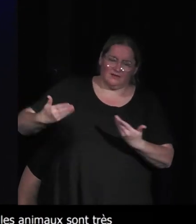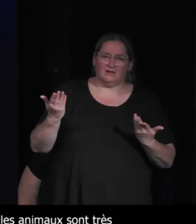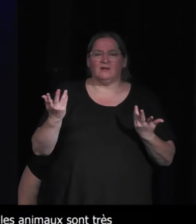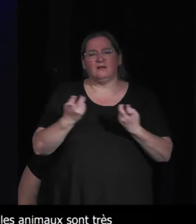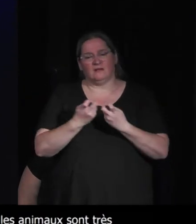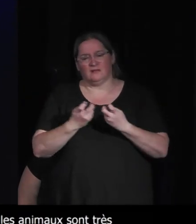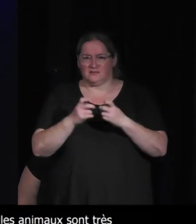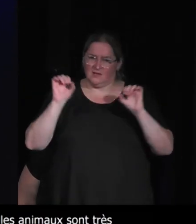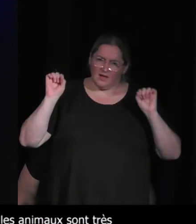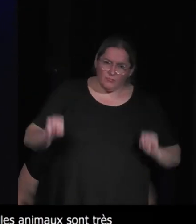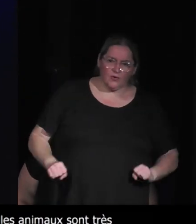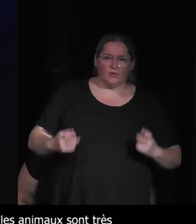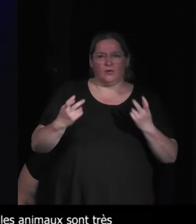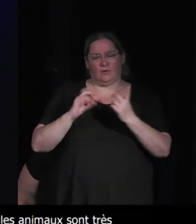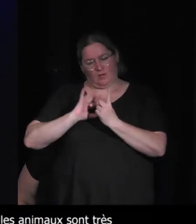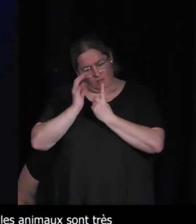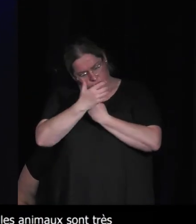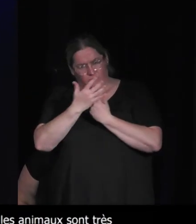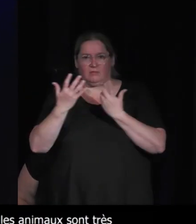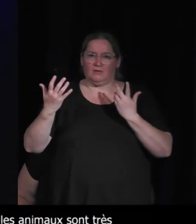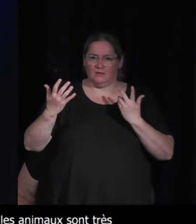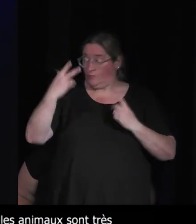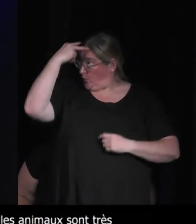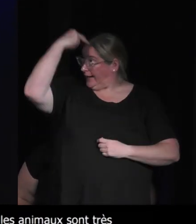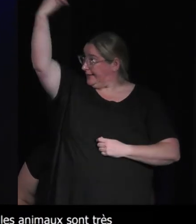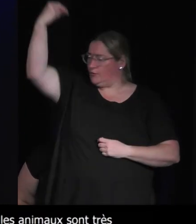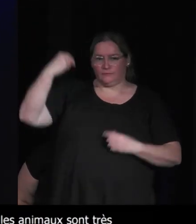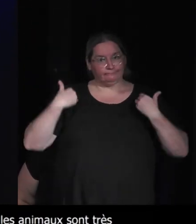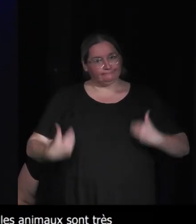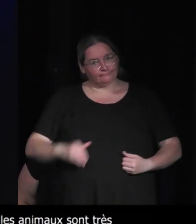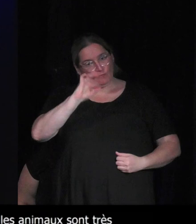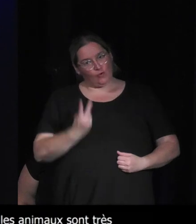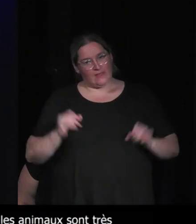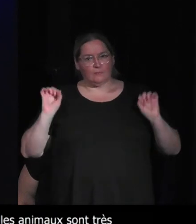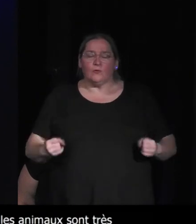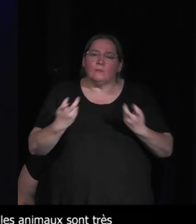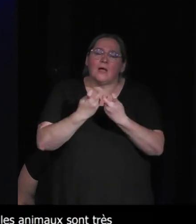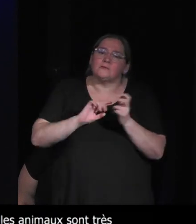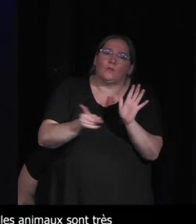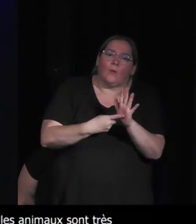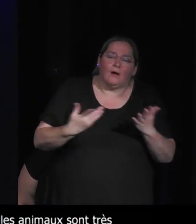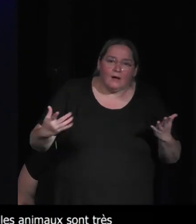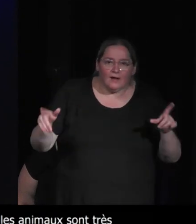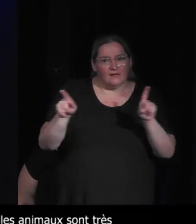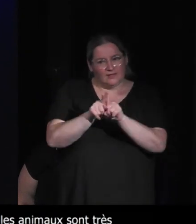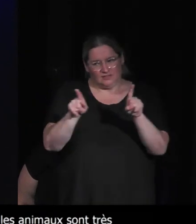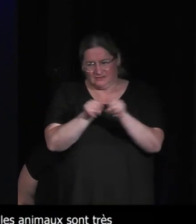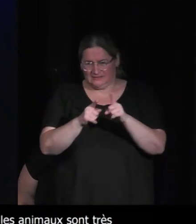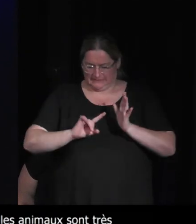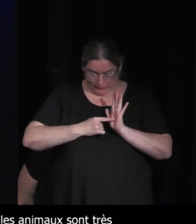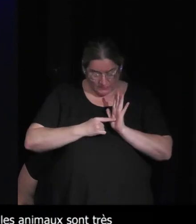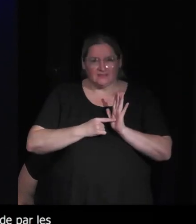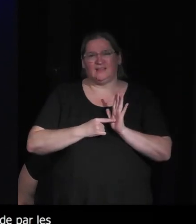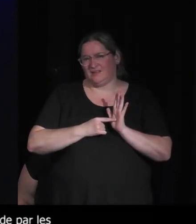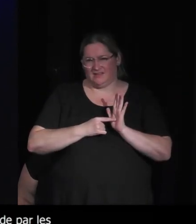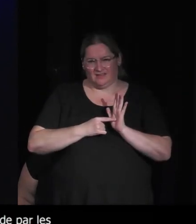les personnalisations violettes peut-être une licorne peut-être plein de choses il y donc tout le référentiel et le caractère de réinvention d'une identité